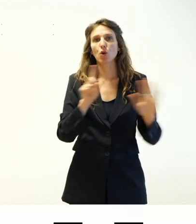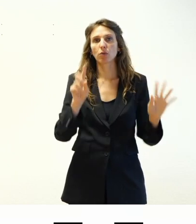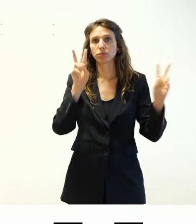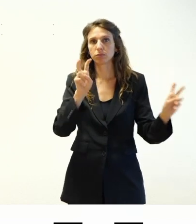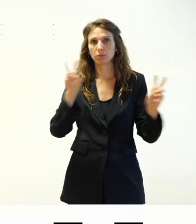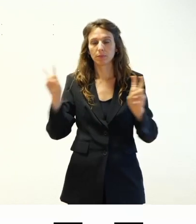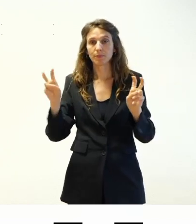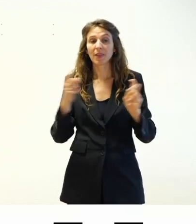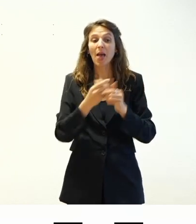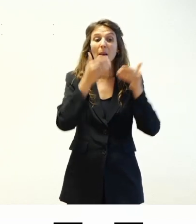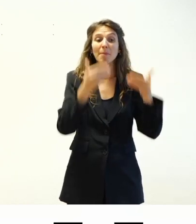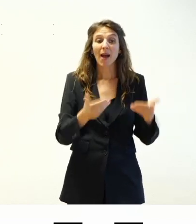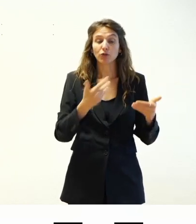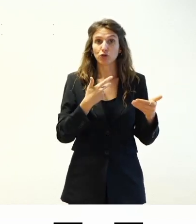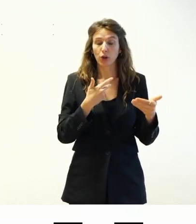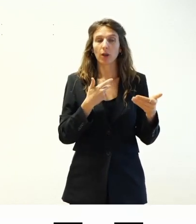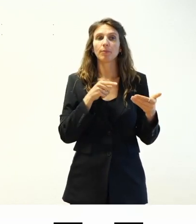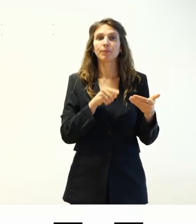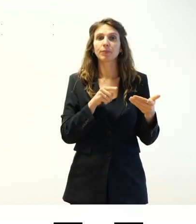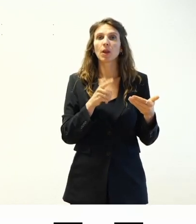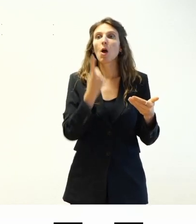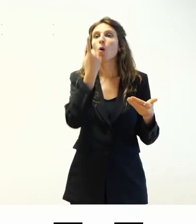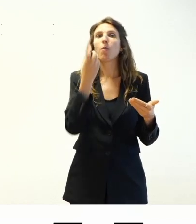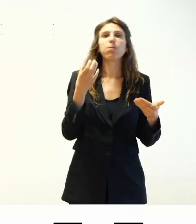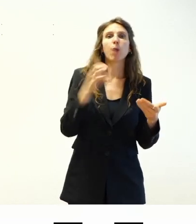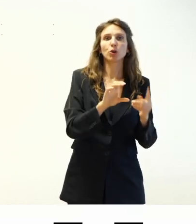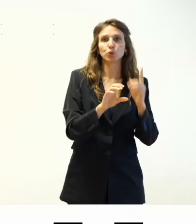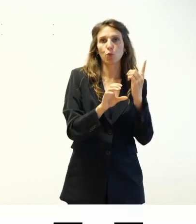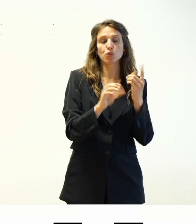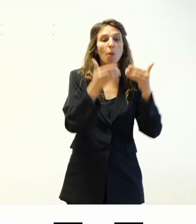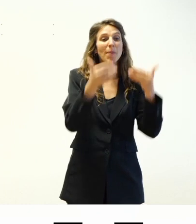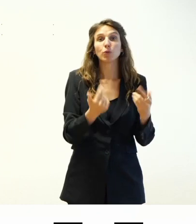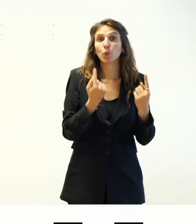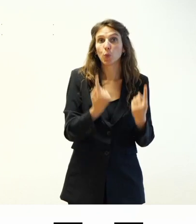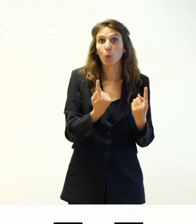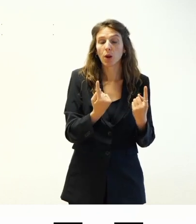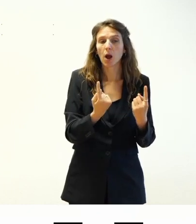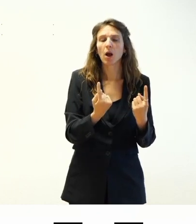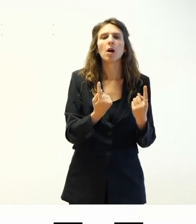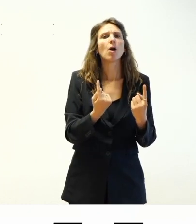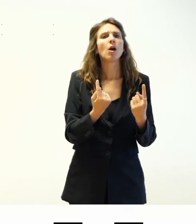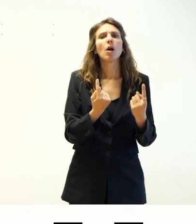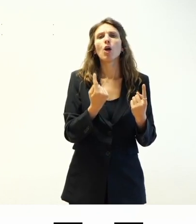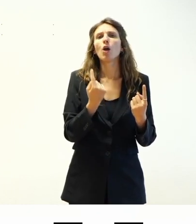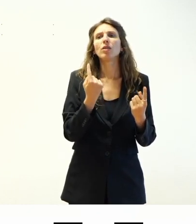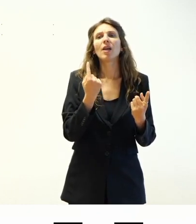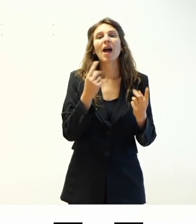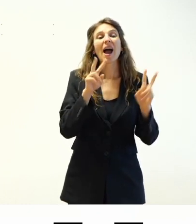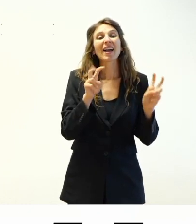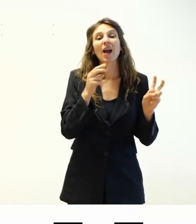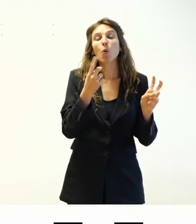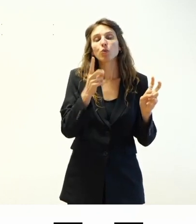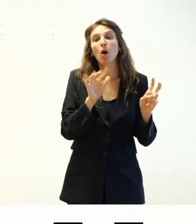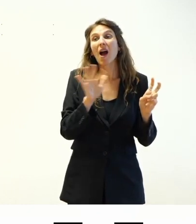contengono un singolo post o una singola pagina non devono essercene altri di elementi h1